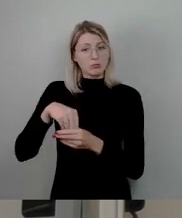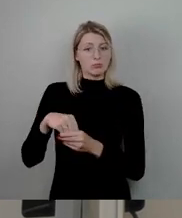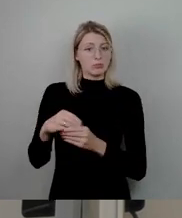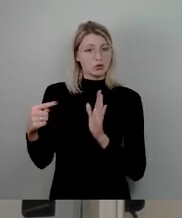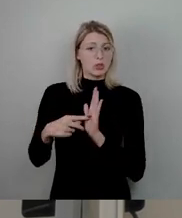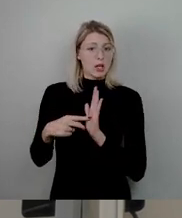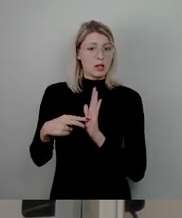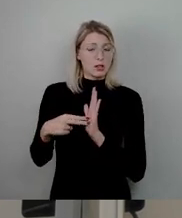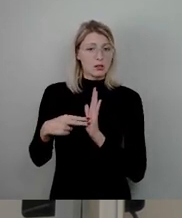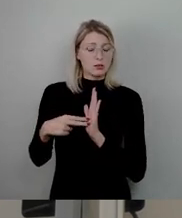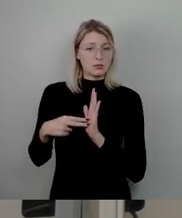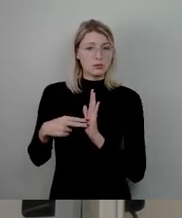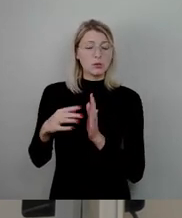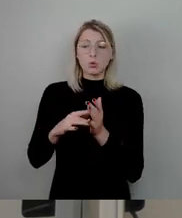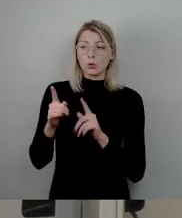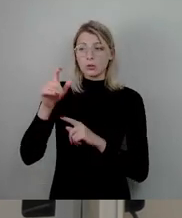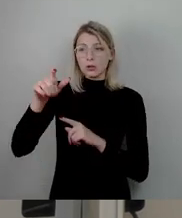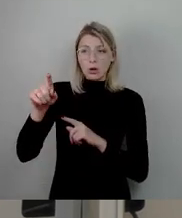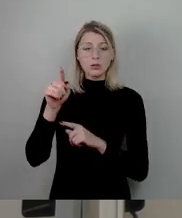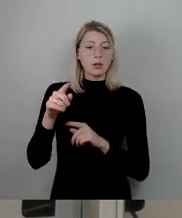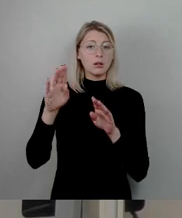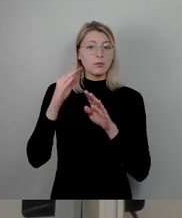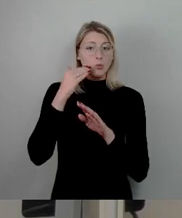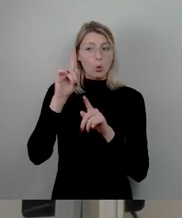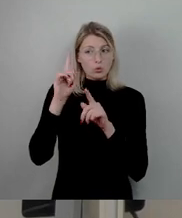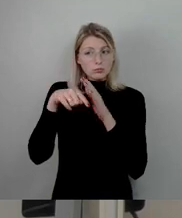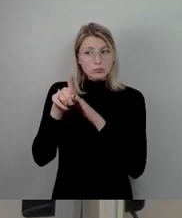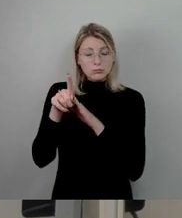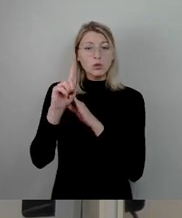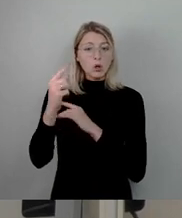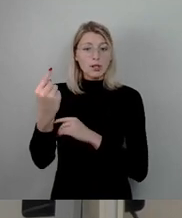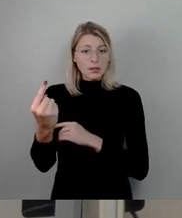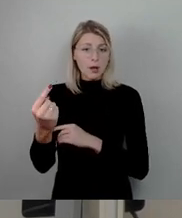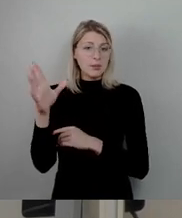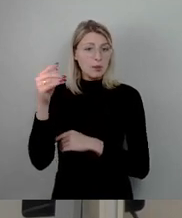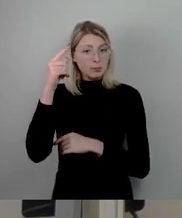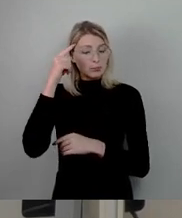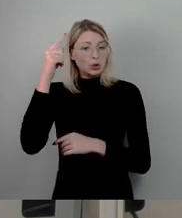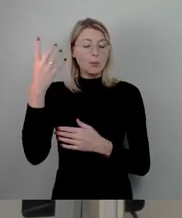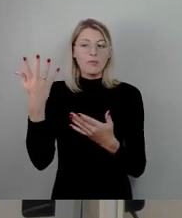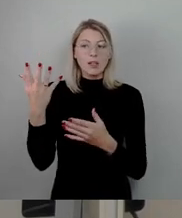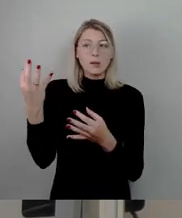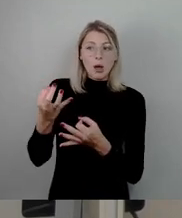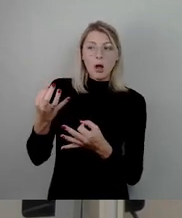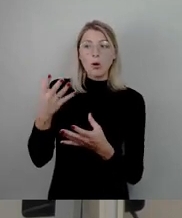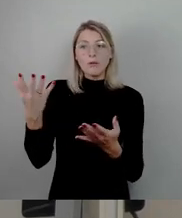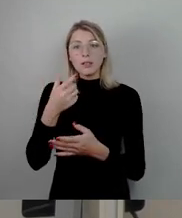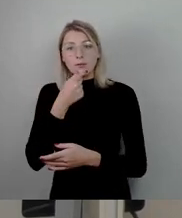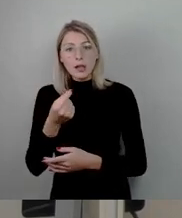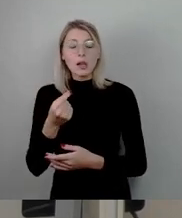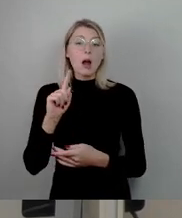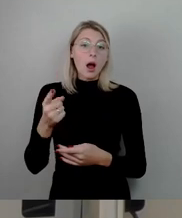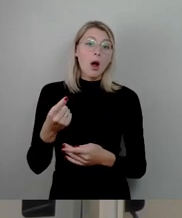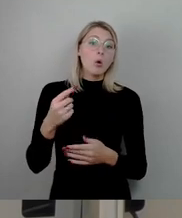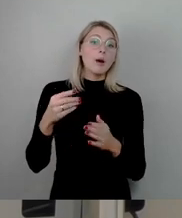dass die Leute, die am Ende dann da drin wohnen sollen, mitbestimmen sollen, wie das Ganze funktioniert. Da steht auch noch so etwas Nettes drin, wie dass wir auch eine Mietobergrenze wollen, weil wir wissen,